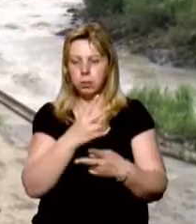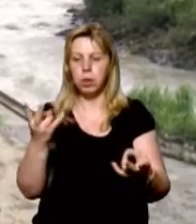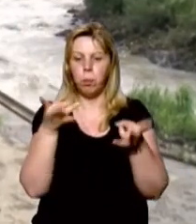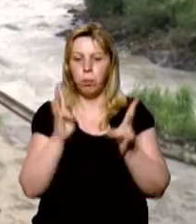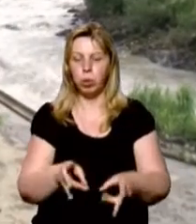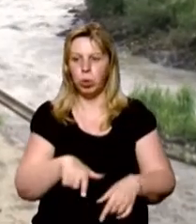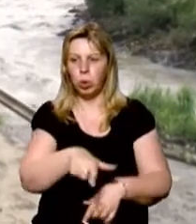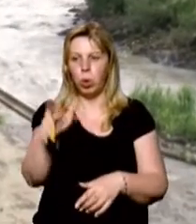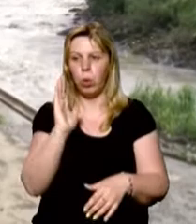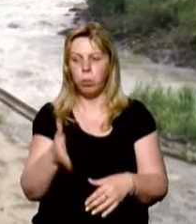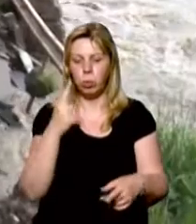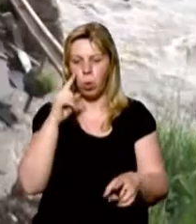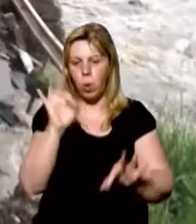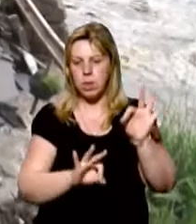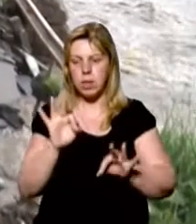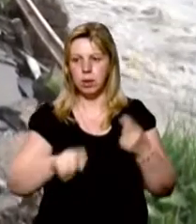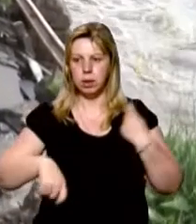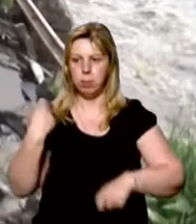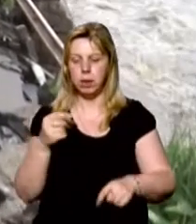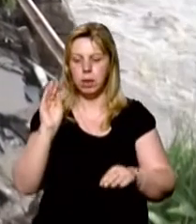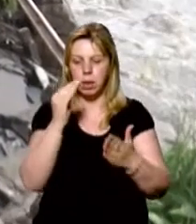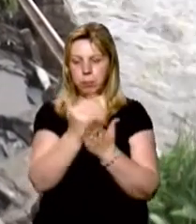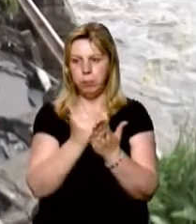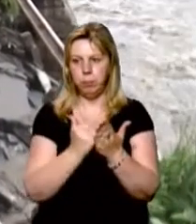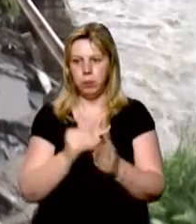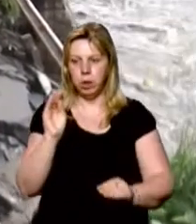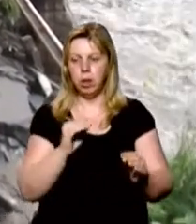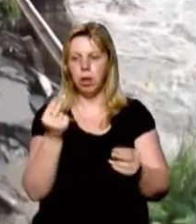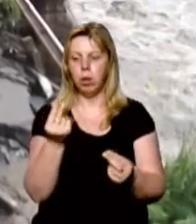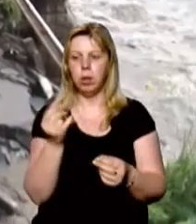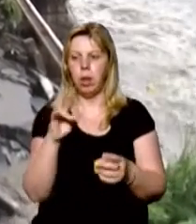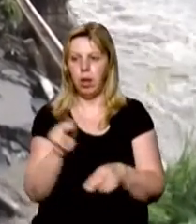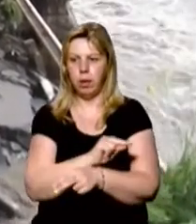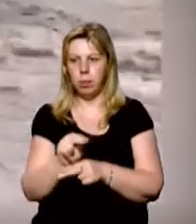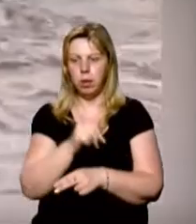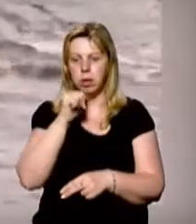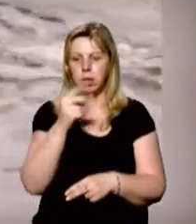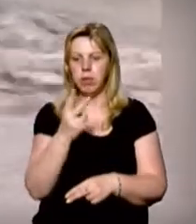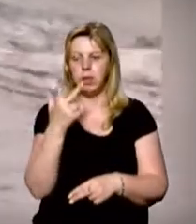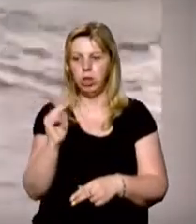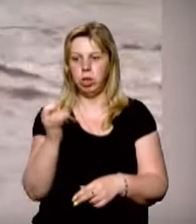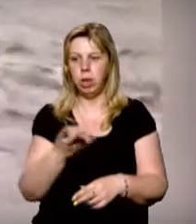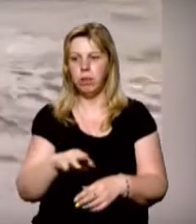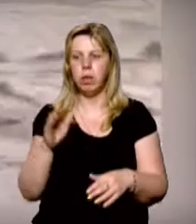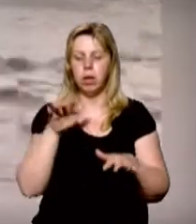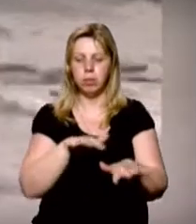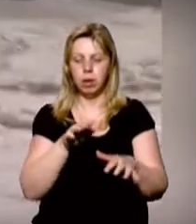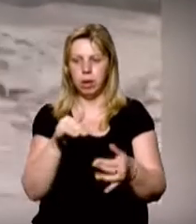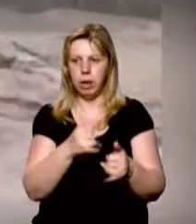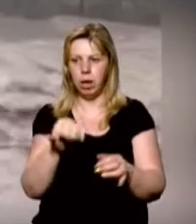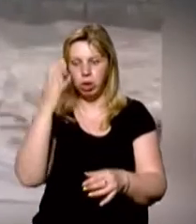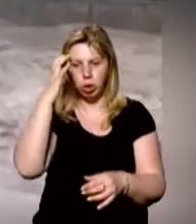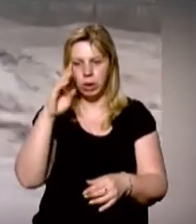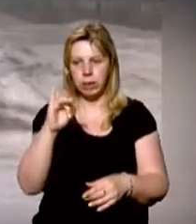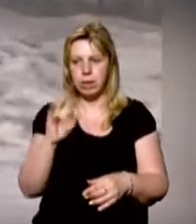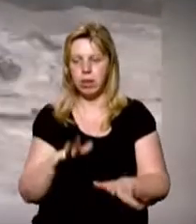пошкоджену дорогу, будуть оцінювати збитки та складати кошторис для ремонту. У Ясіні 23 червня ріка Чорна Тиса вийшла з